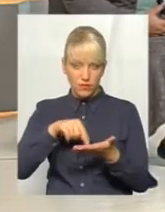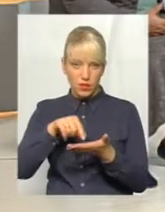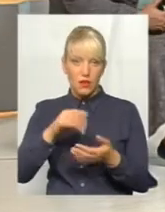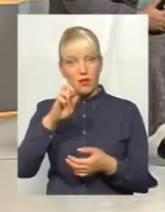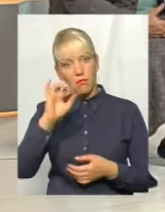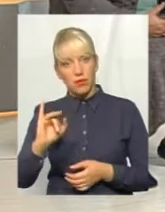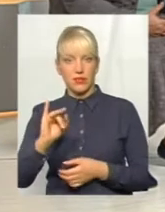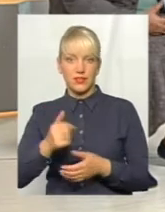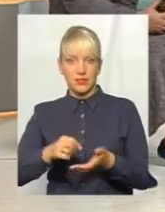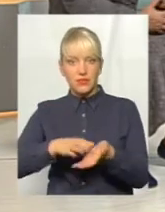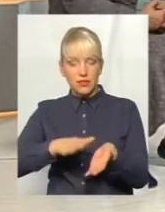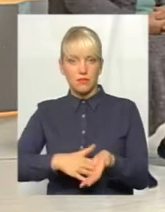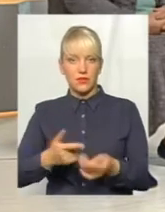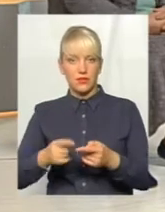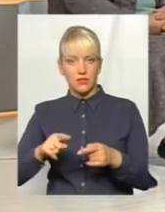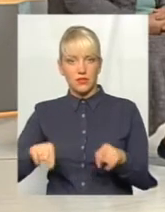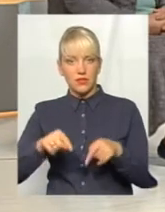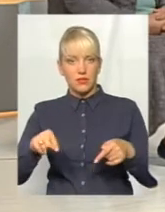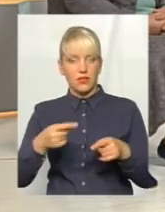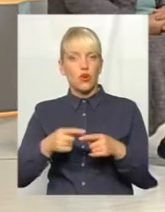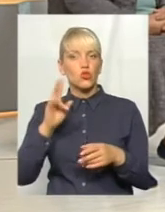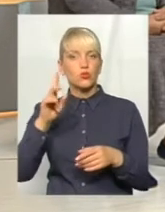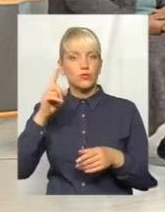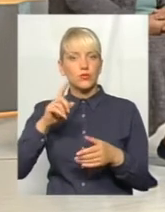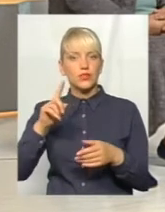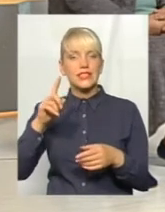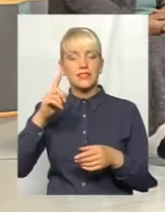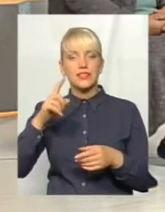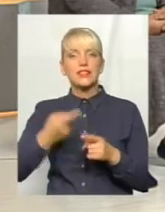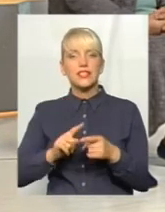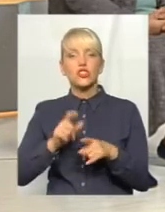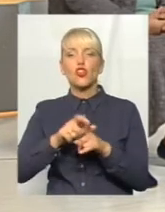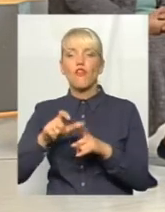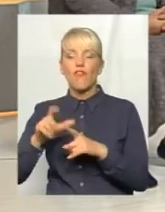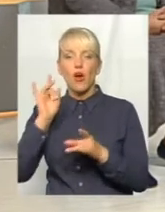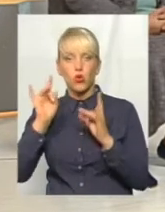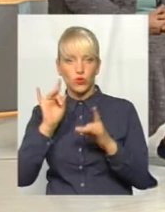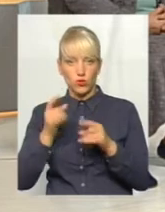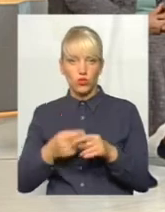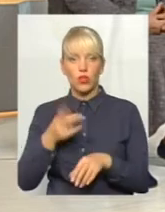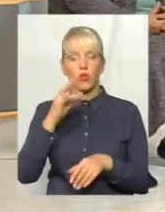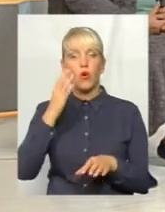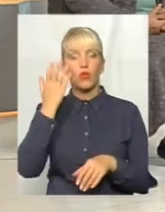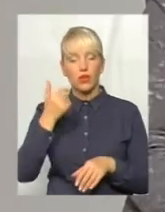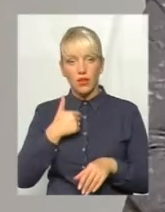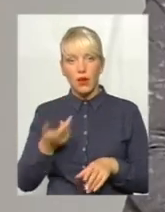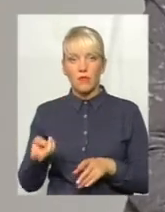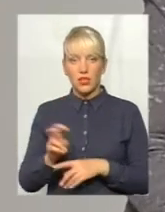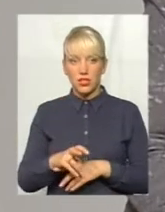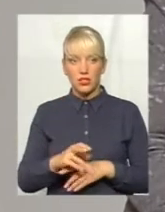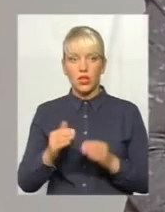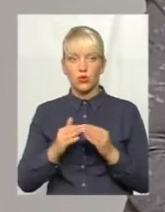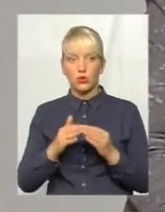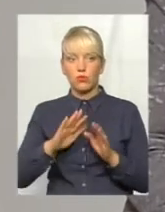щоби озвучити далі ці всі слова, які вона говорила. Коли я прийшла додому після того сказаного її вислугу,